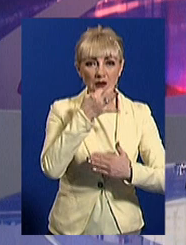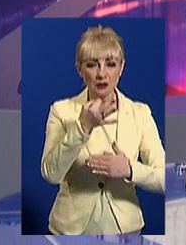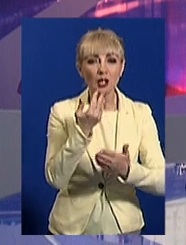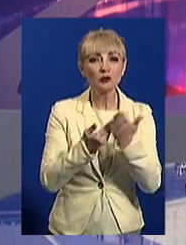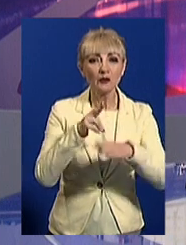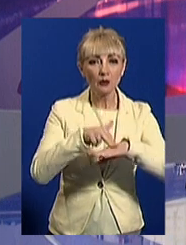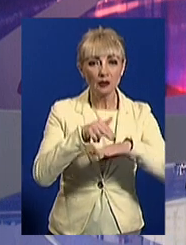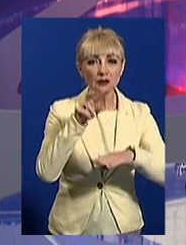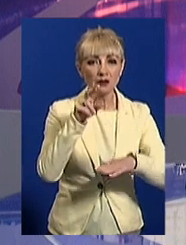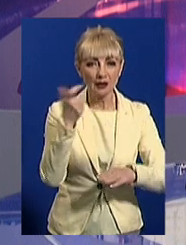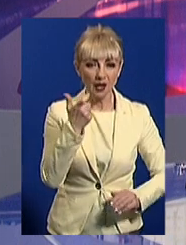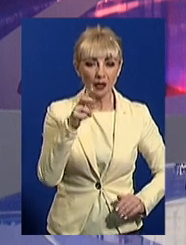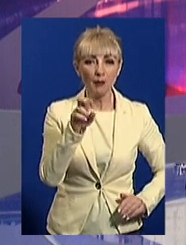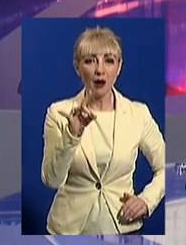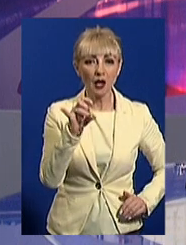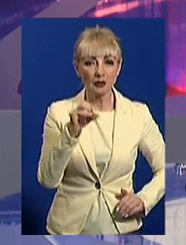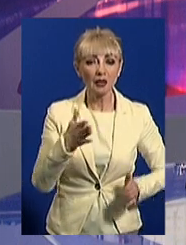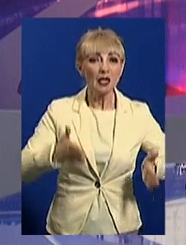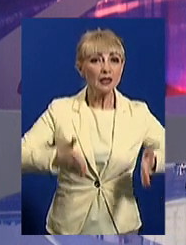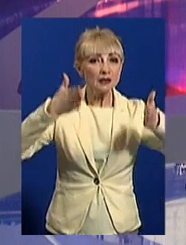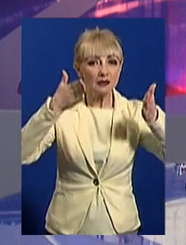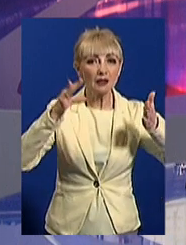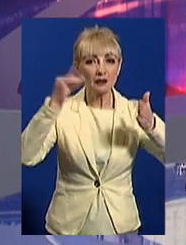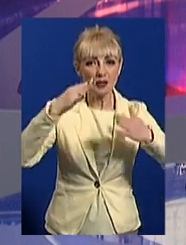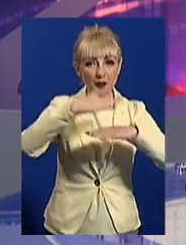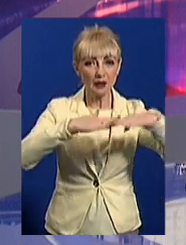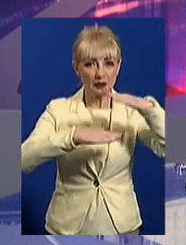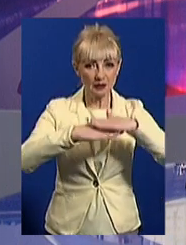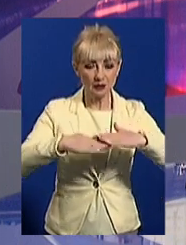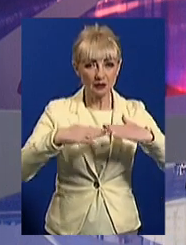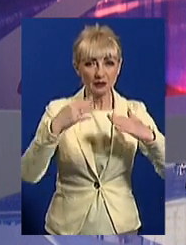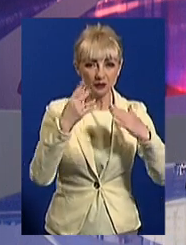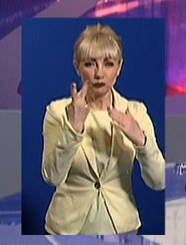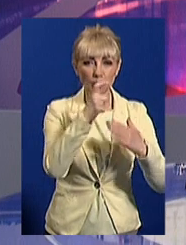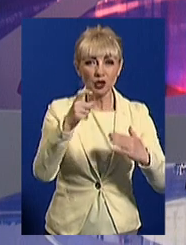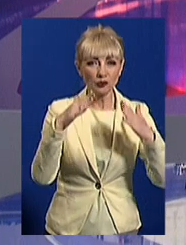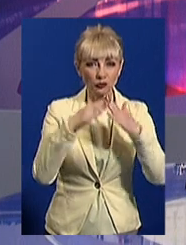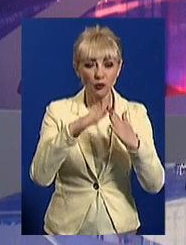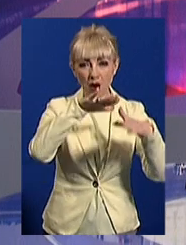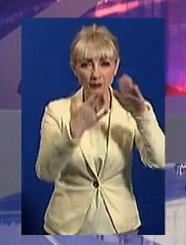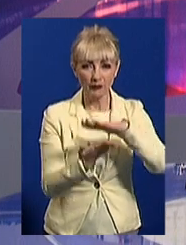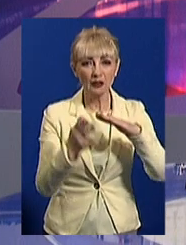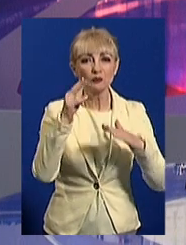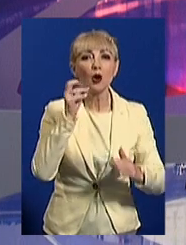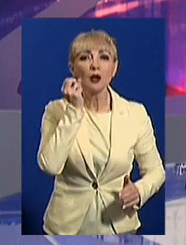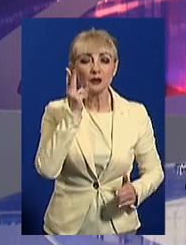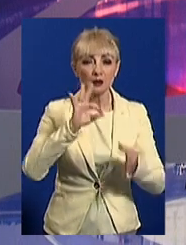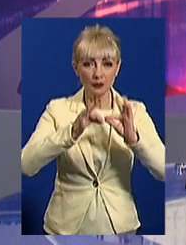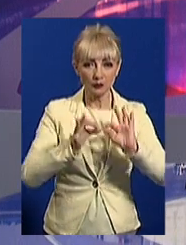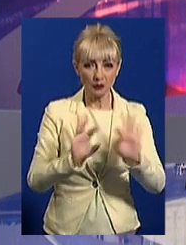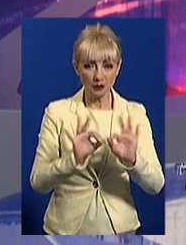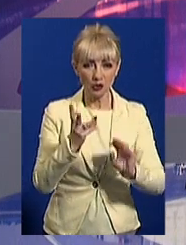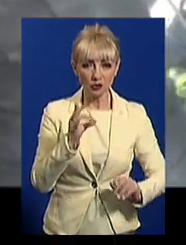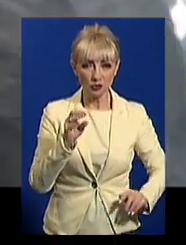Харківщини Олена Баранник. Стіни та перекриття двоповерхівки по провулку Сімферопорському обвалилися по обіді. Детальніше розповість Надія